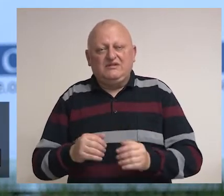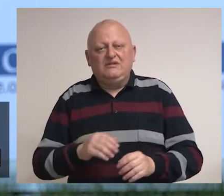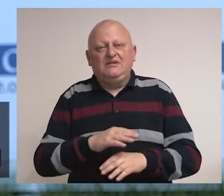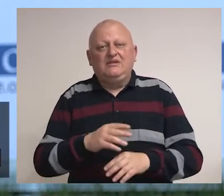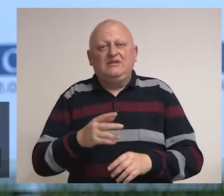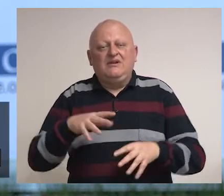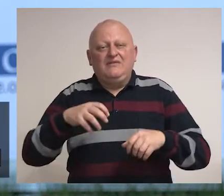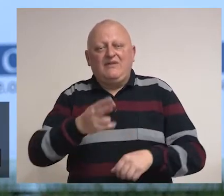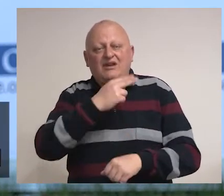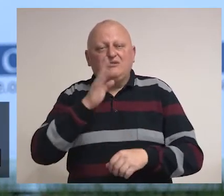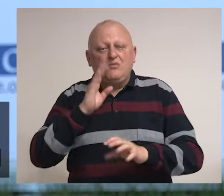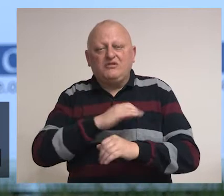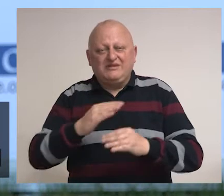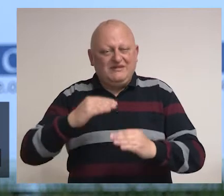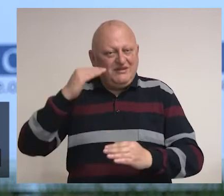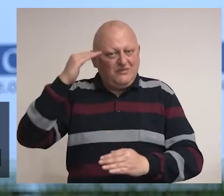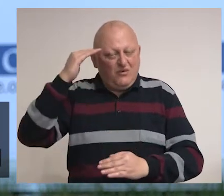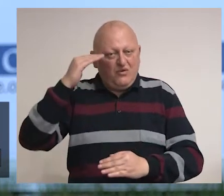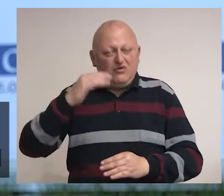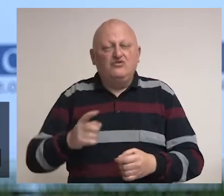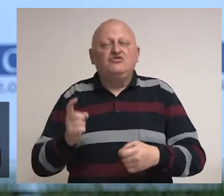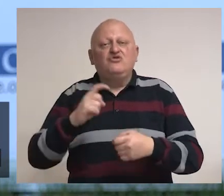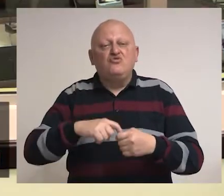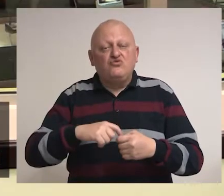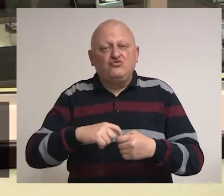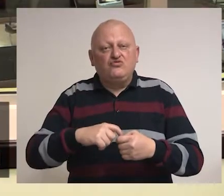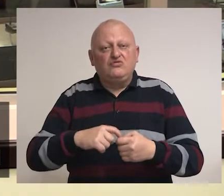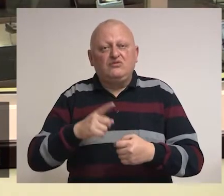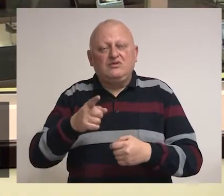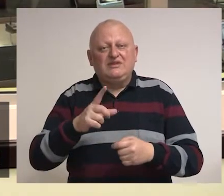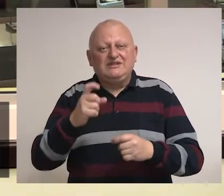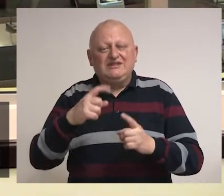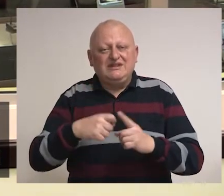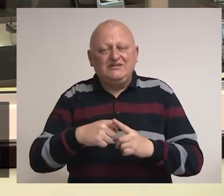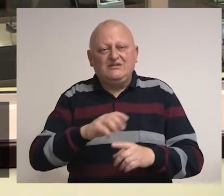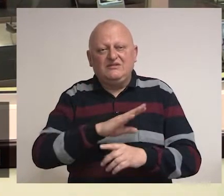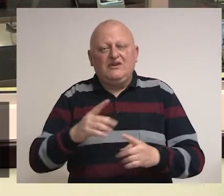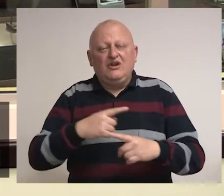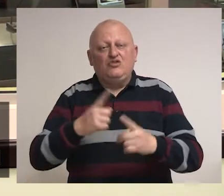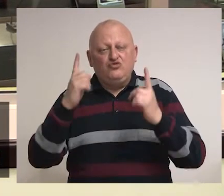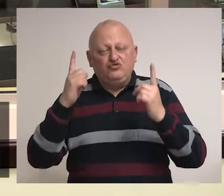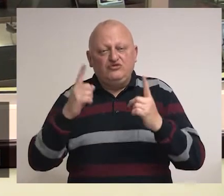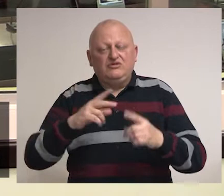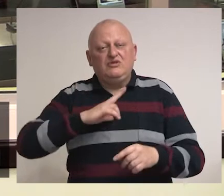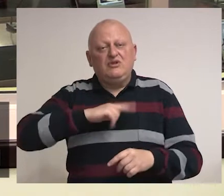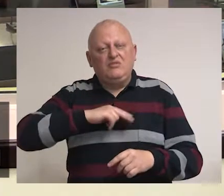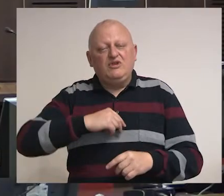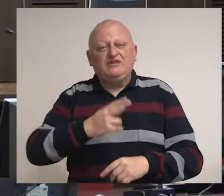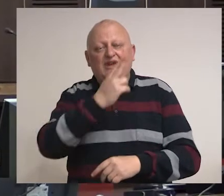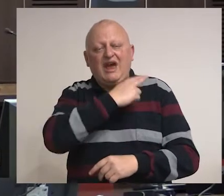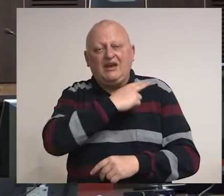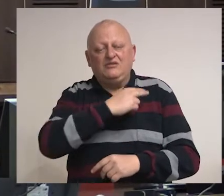Vlasti BiH na svim nivoima, uključujući tu CIG i sva tužilaštva i policijske